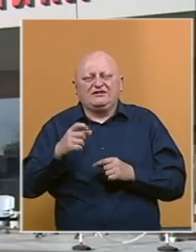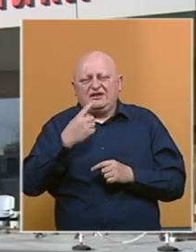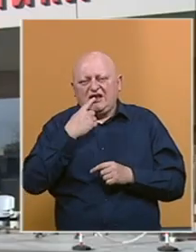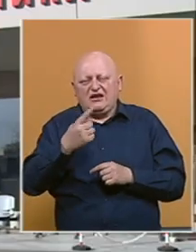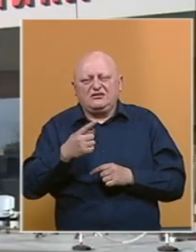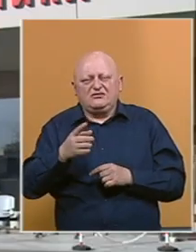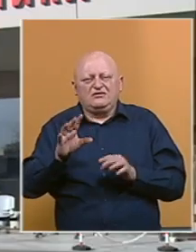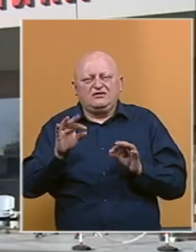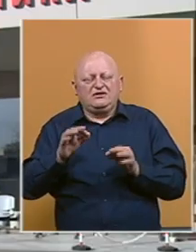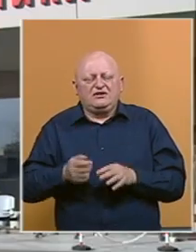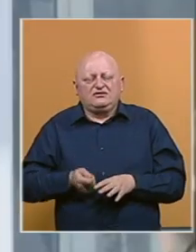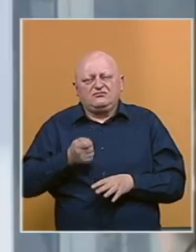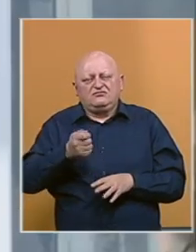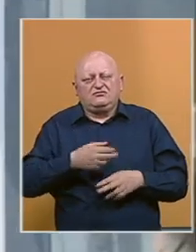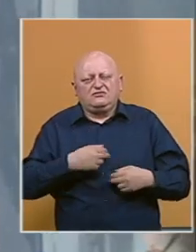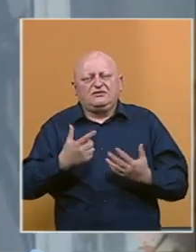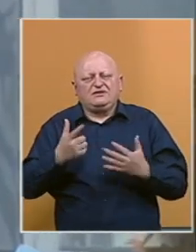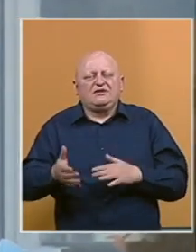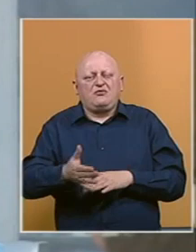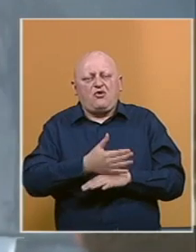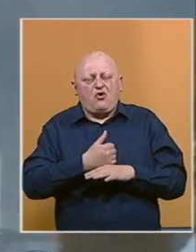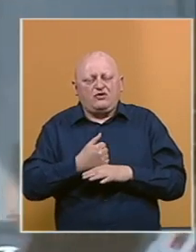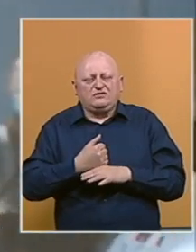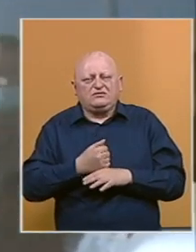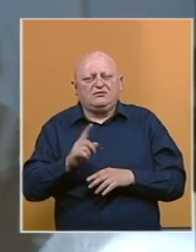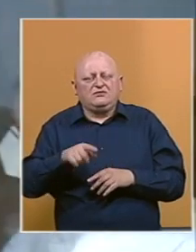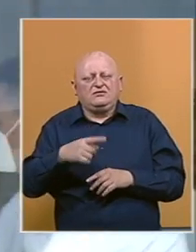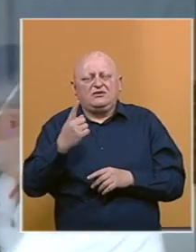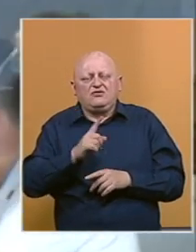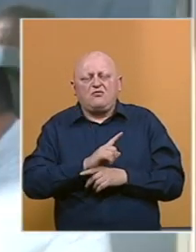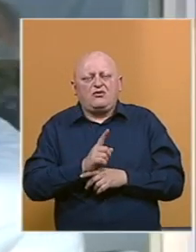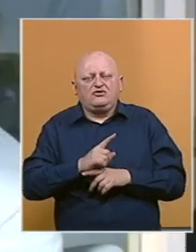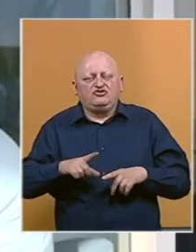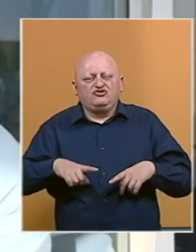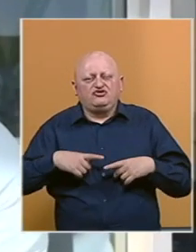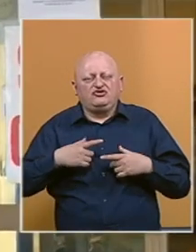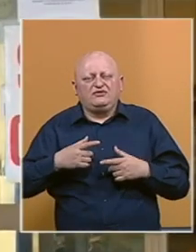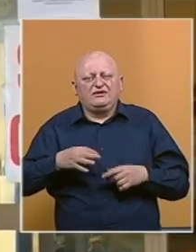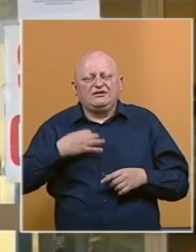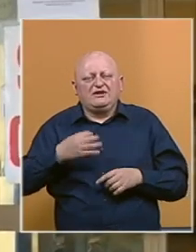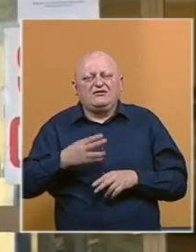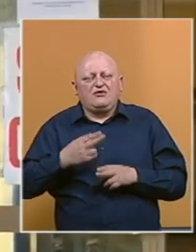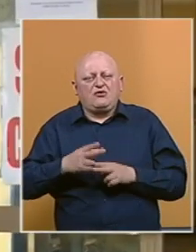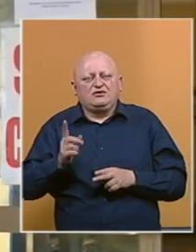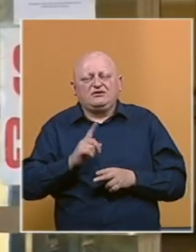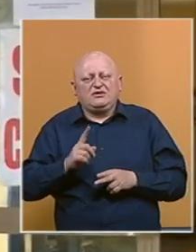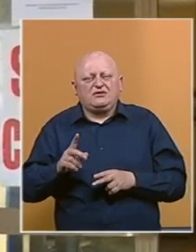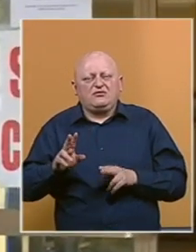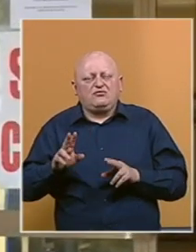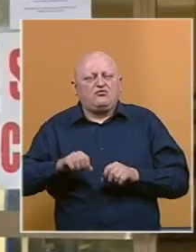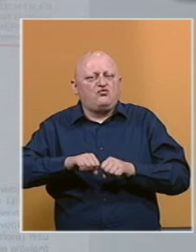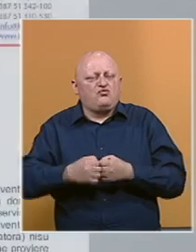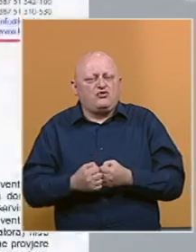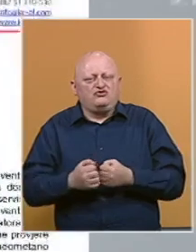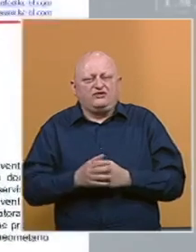da se od desete doniranih koristi sedam respiratora, te da ni u jednom momentu životi i zdravlje pacijenata nisu i ne mogu biti